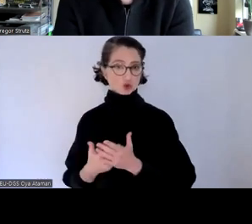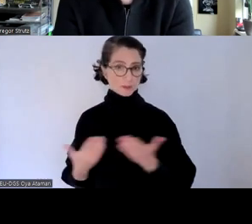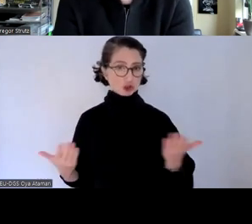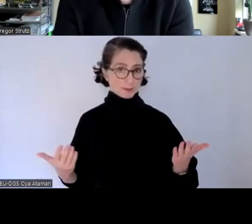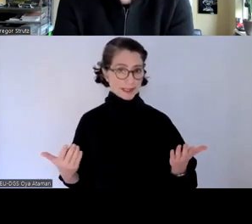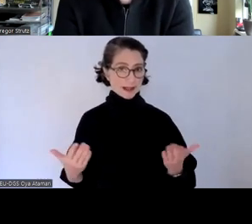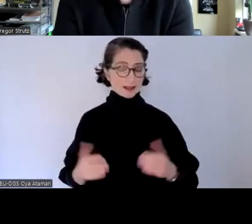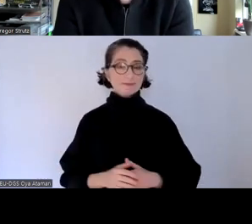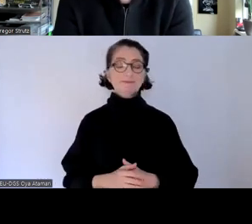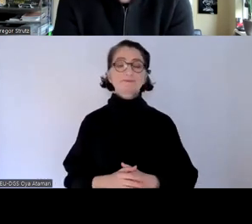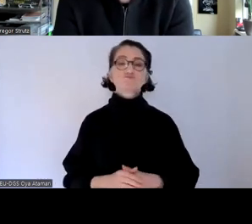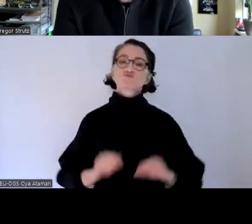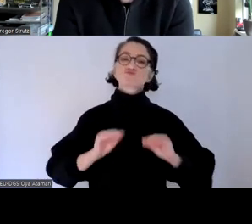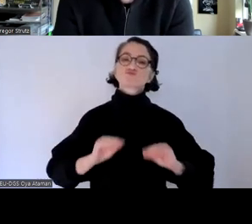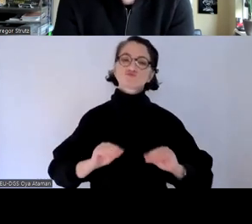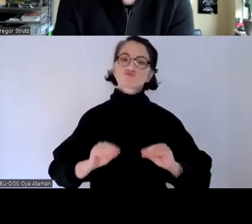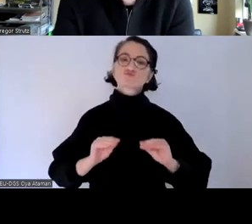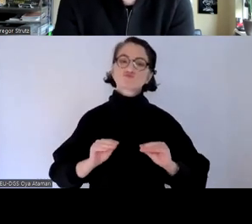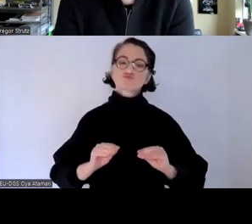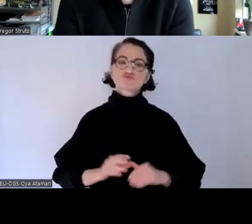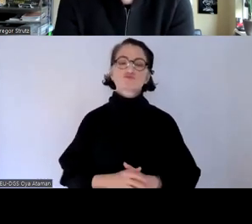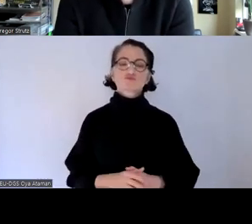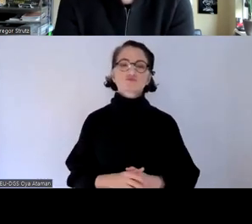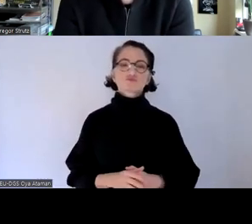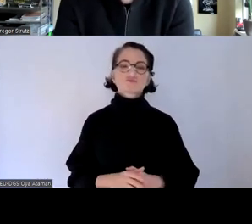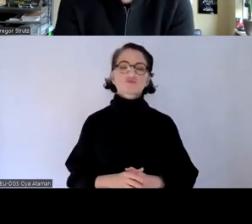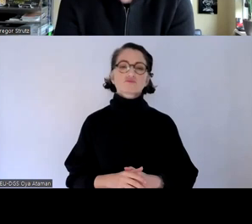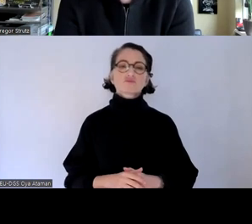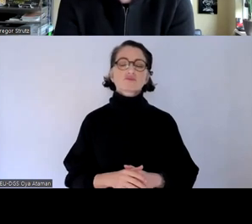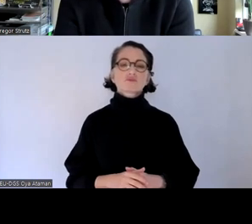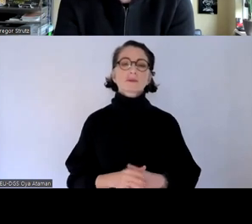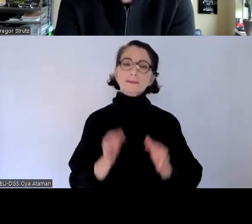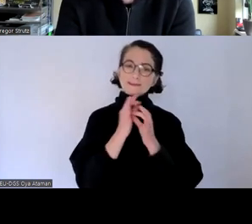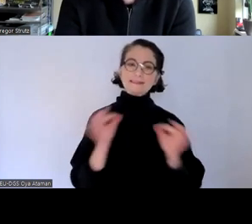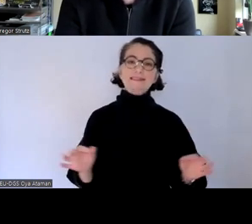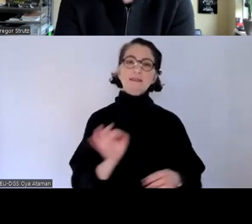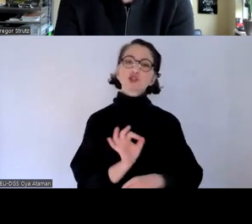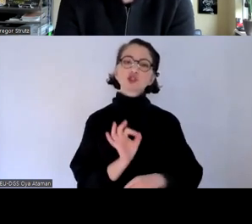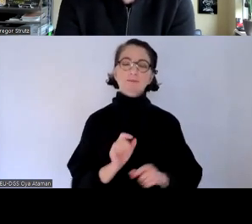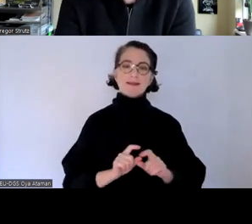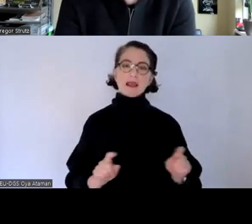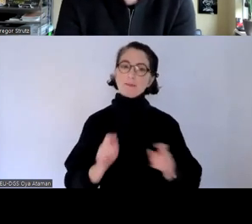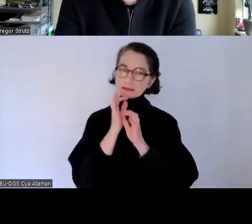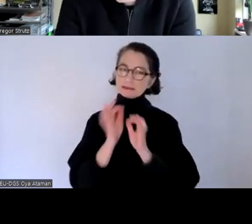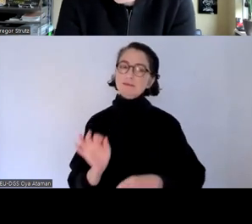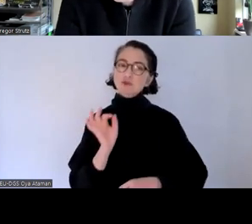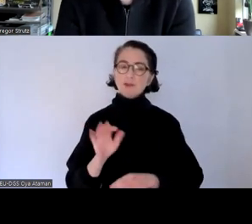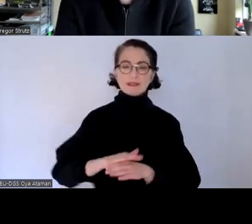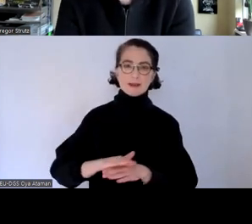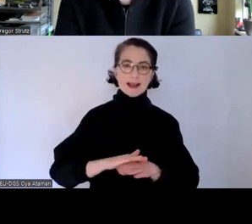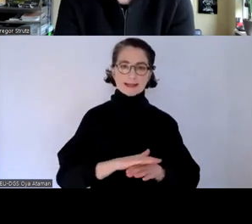letzten endes auf teilbereiche auf themen eingehen sollen und also wissen miteinander teilen sollen